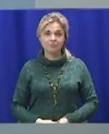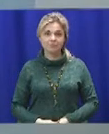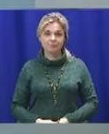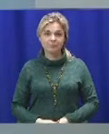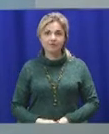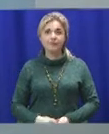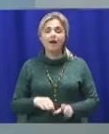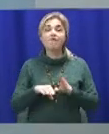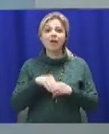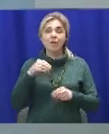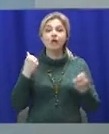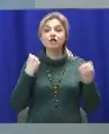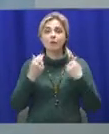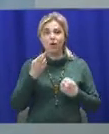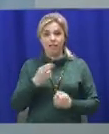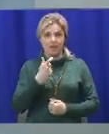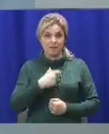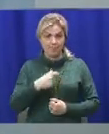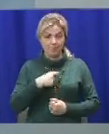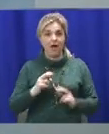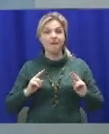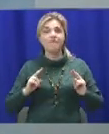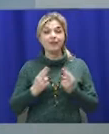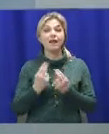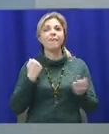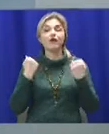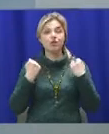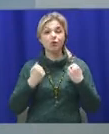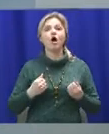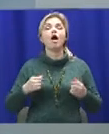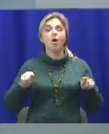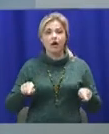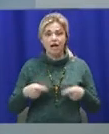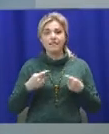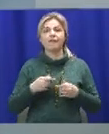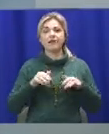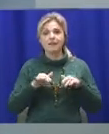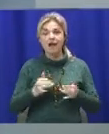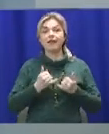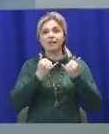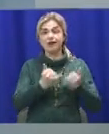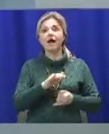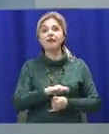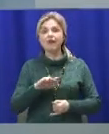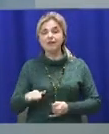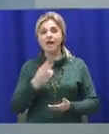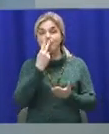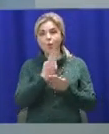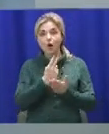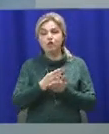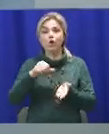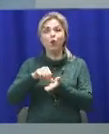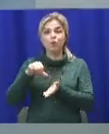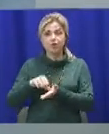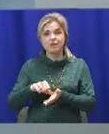«Обери спорт для себе» Федерація ФІТ вкотре організувала захід для дітей, а саме показові виступи від учнів спортивних